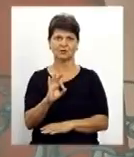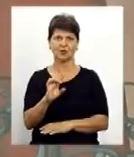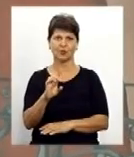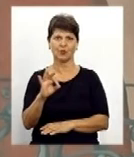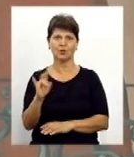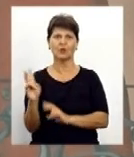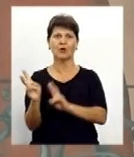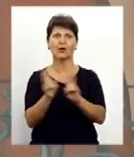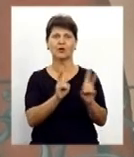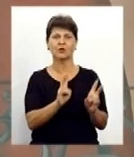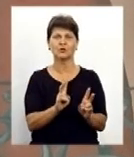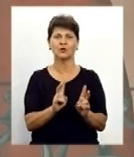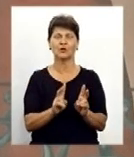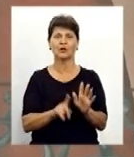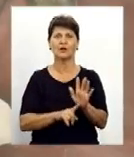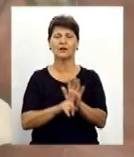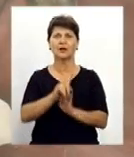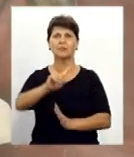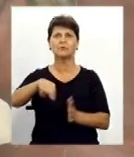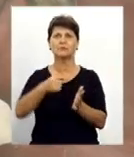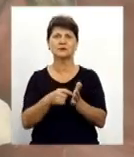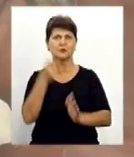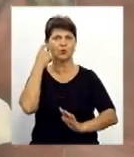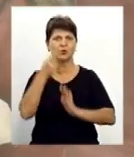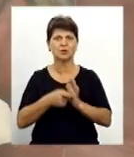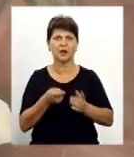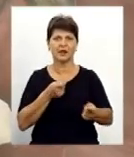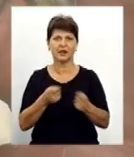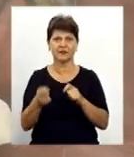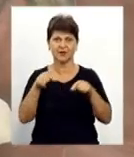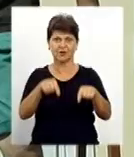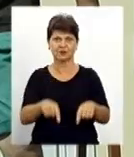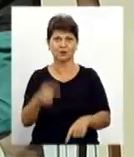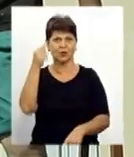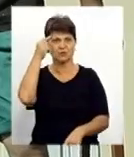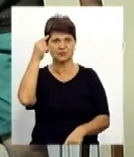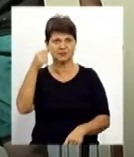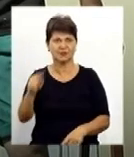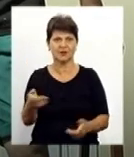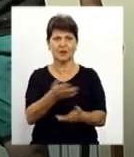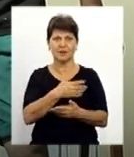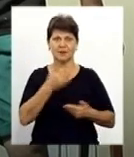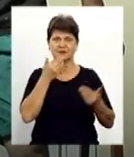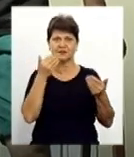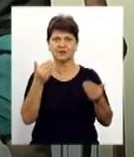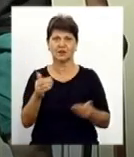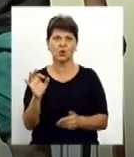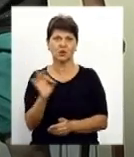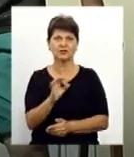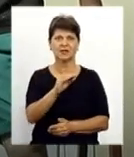Хто вони та чим відзначилися для міста – дізнаємося у керівника цього задуму. Ми звернулися до Олександра Федоришина,